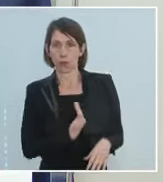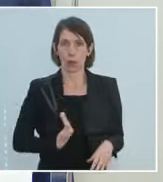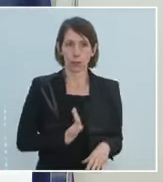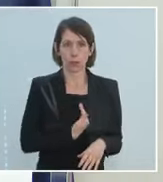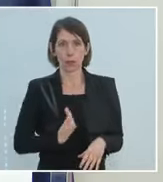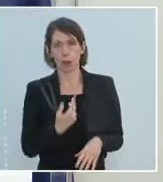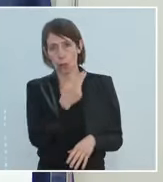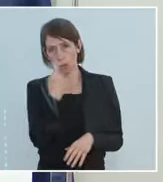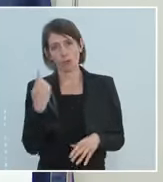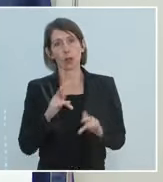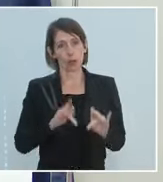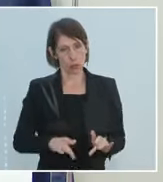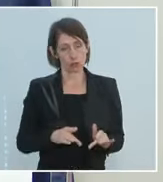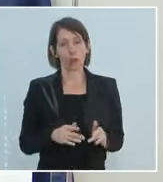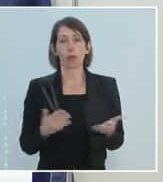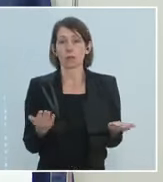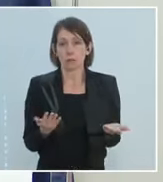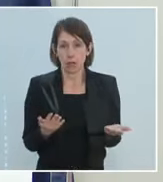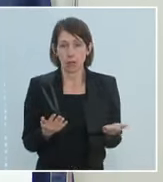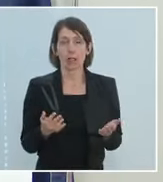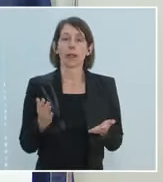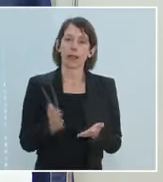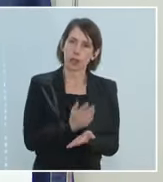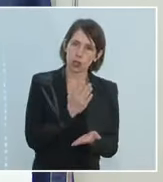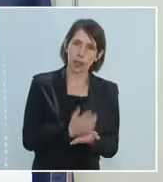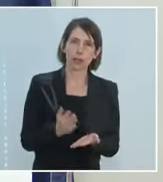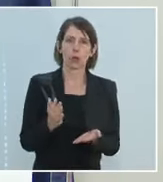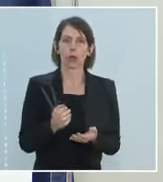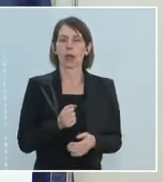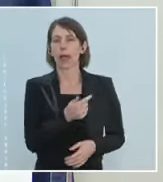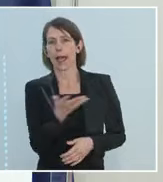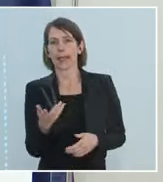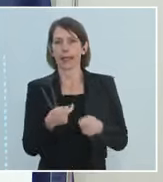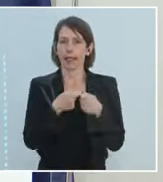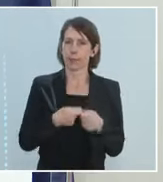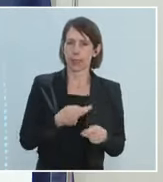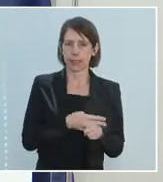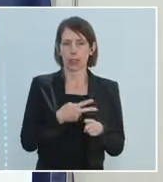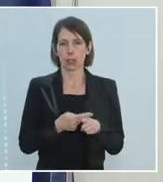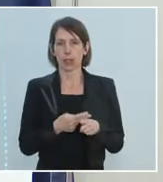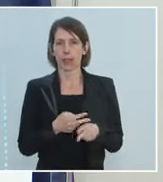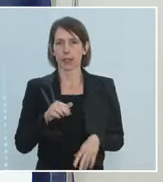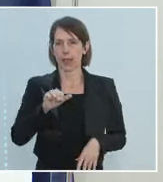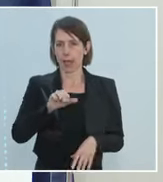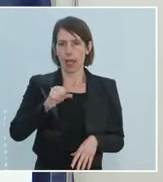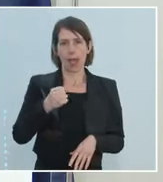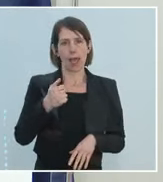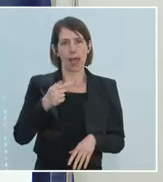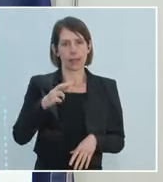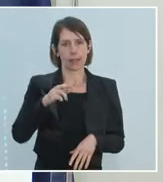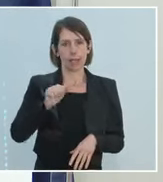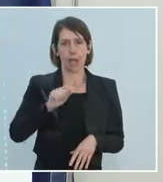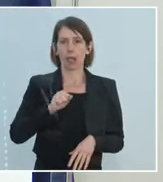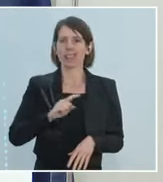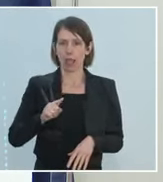Bevölkerung gesorgt hat, ist die Entscheidung von einigen Mitgliedstaaten AstraZeneca nicht mehr zu verimpfen oder zumindest